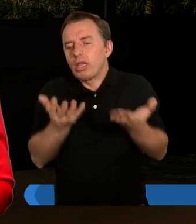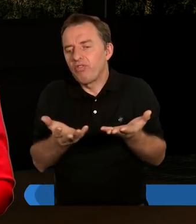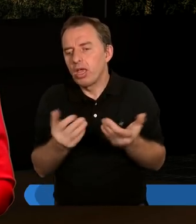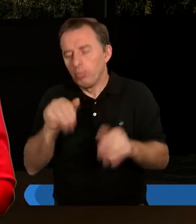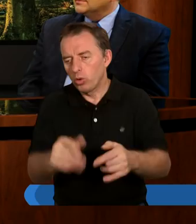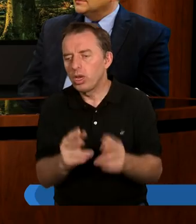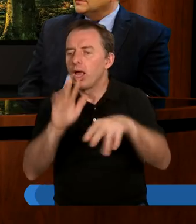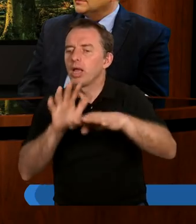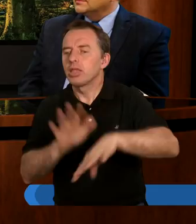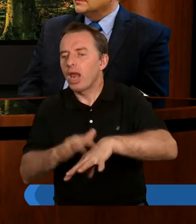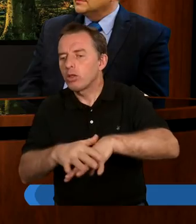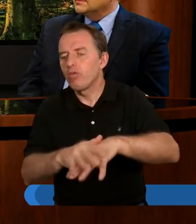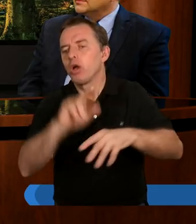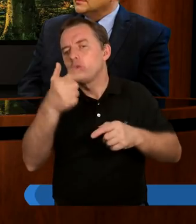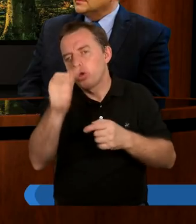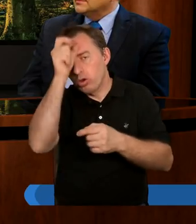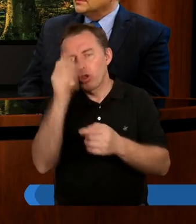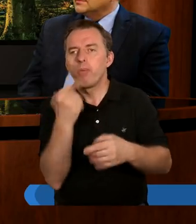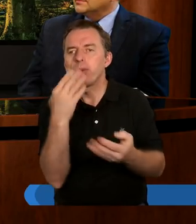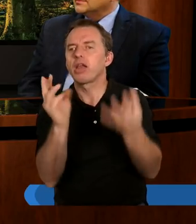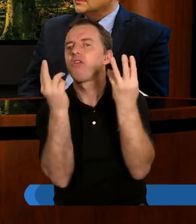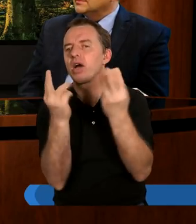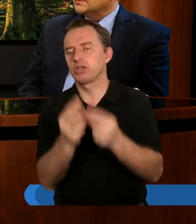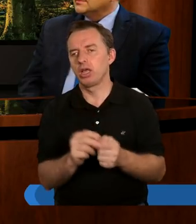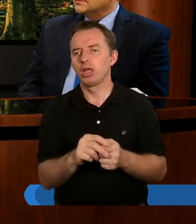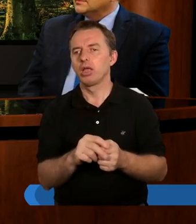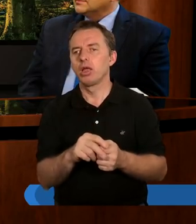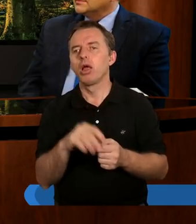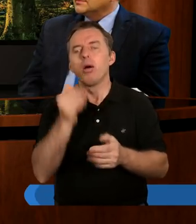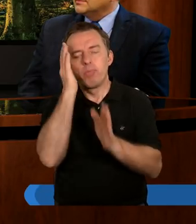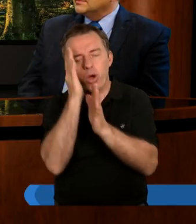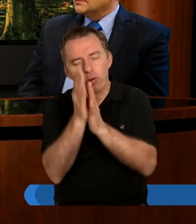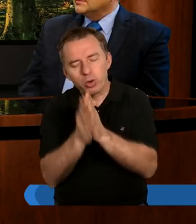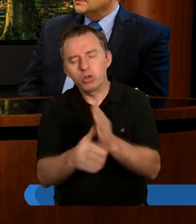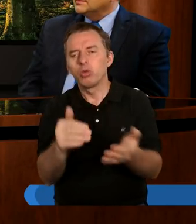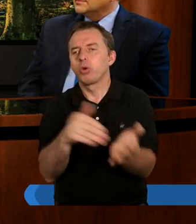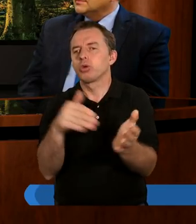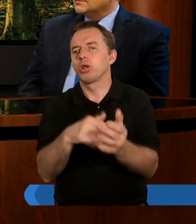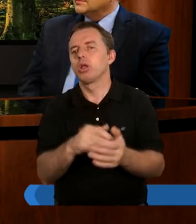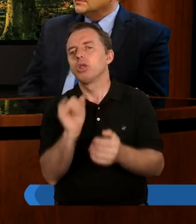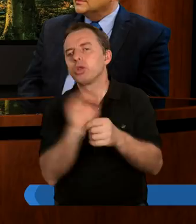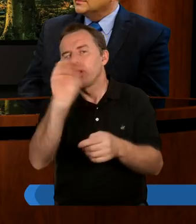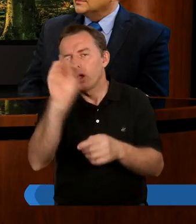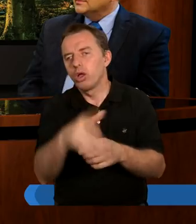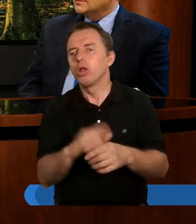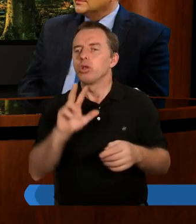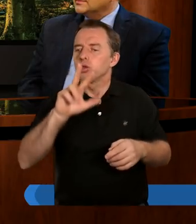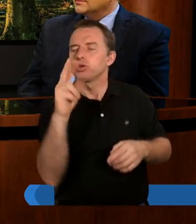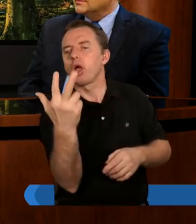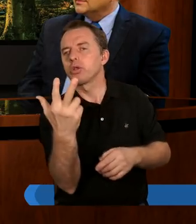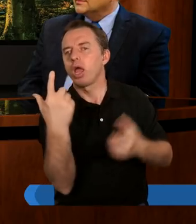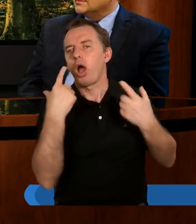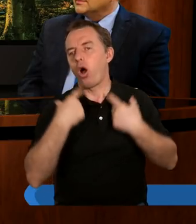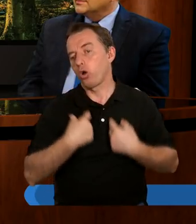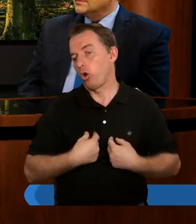drugiego człowieka. Tak, to bardzo istotne. A czasami może po prostu potrzeba jeszcze kogoś, trzeciej osoby,